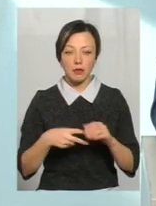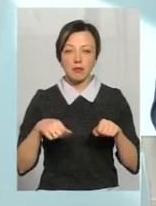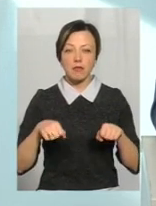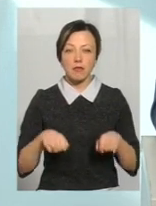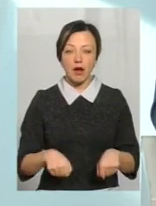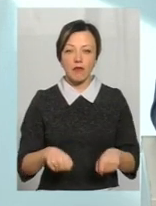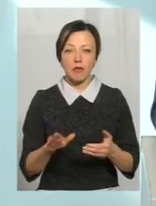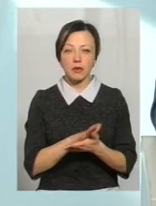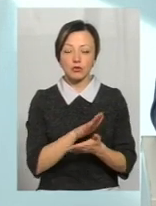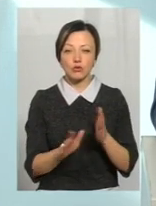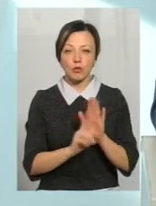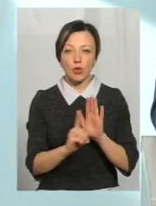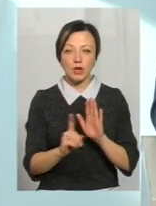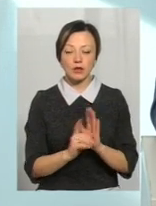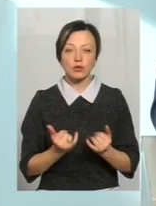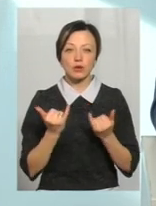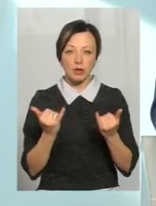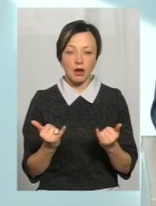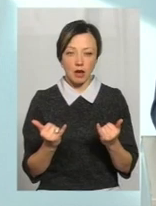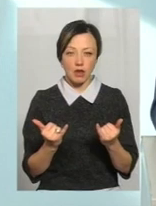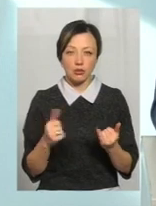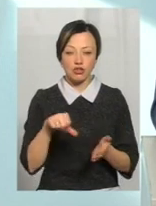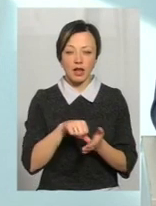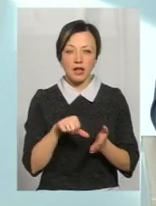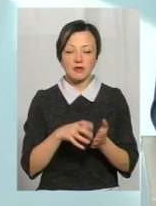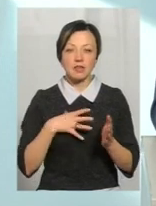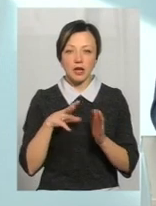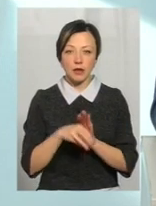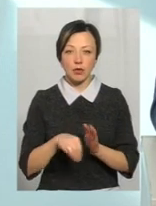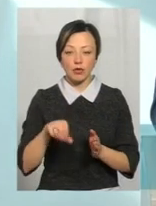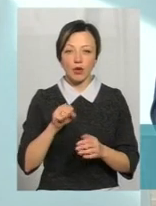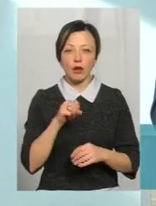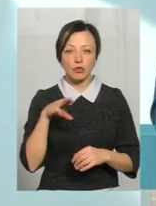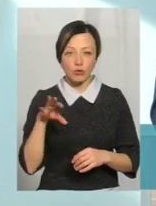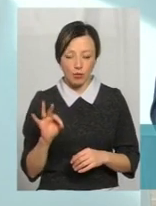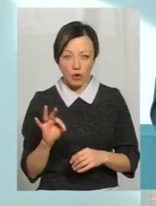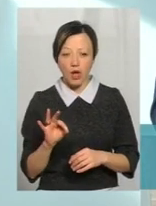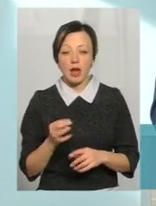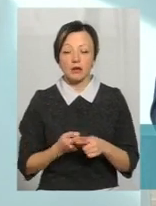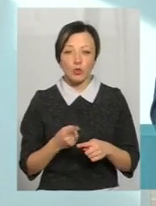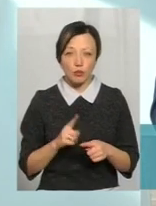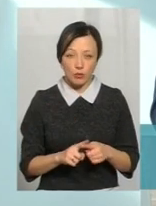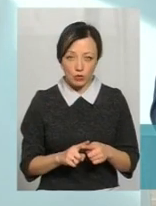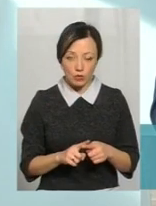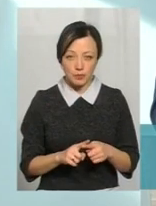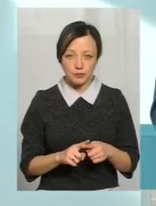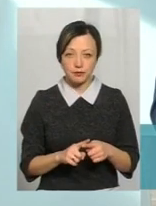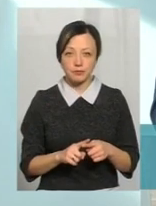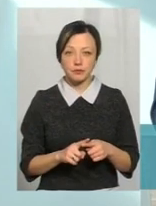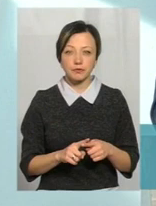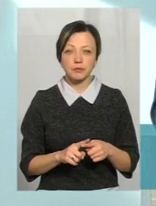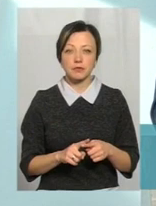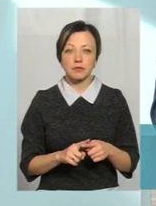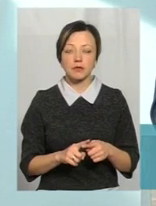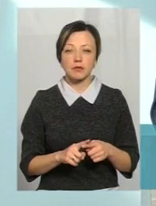пільгового проїзду для членів загиблих учасників АТО. Саме тому, по суті, в